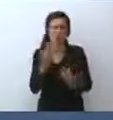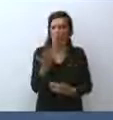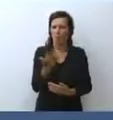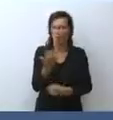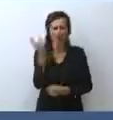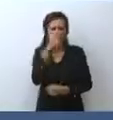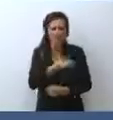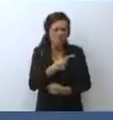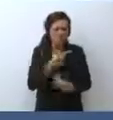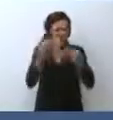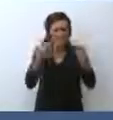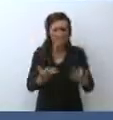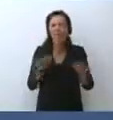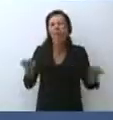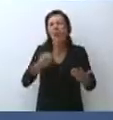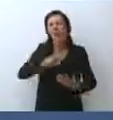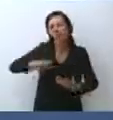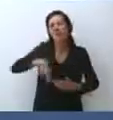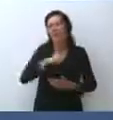tutta.